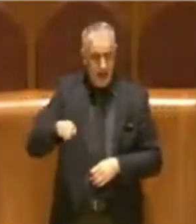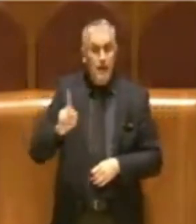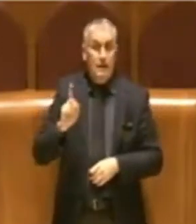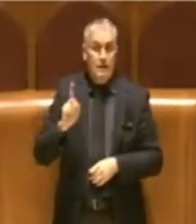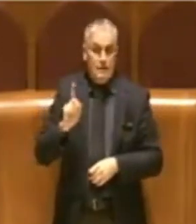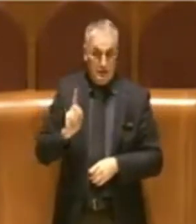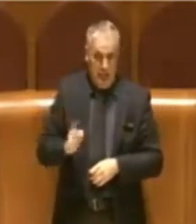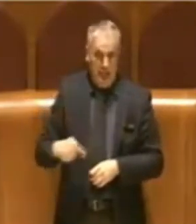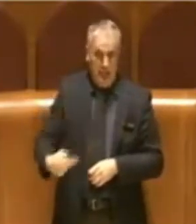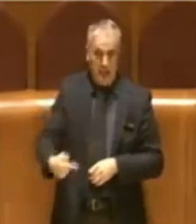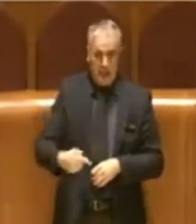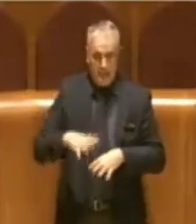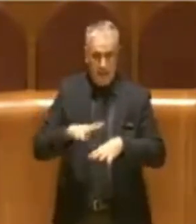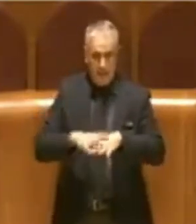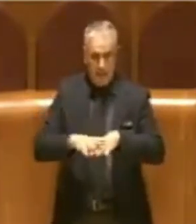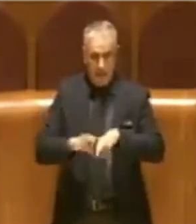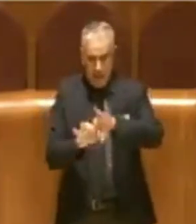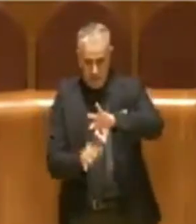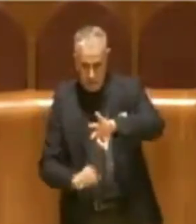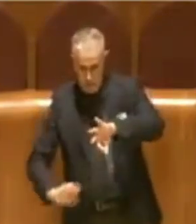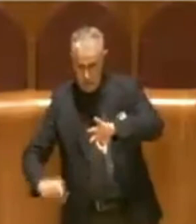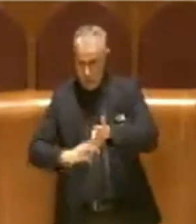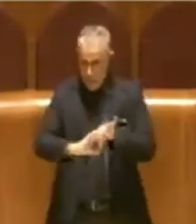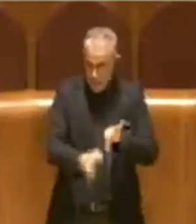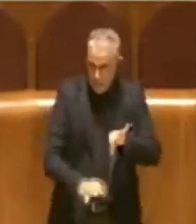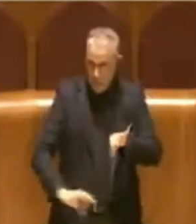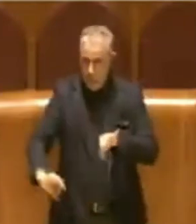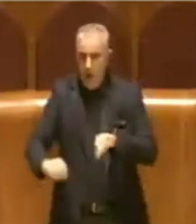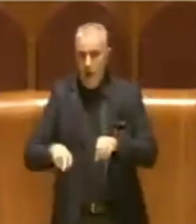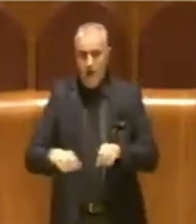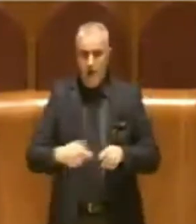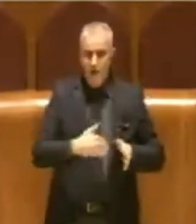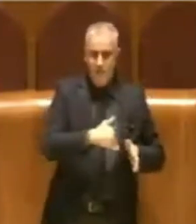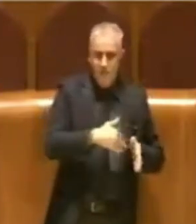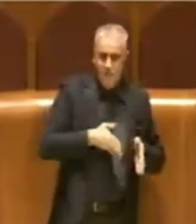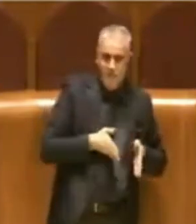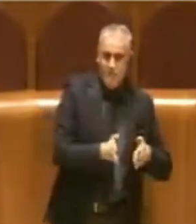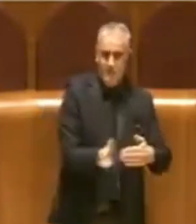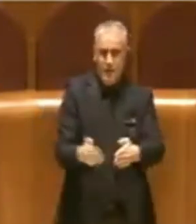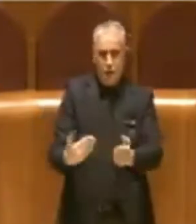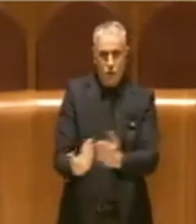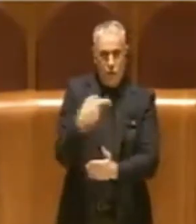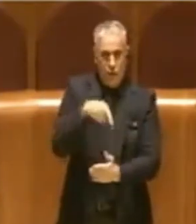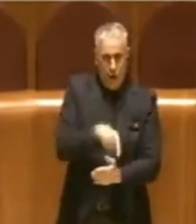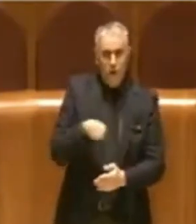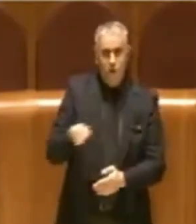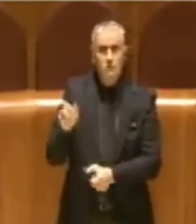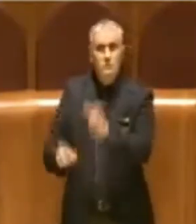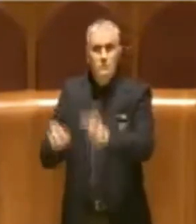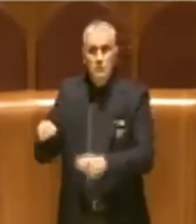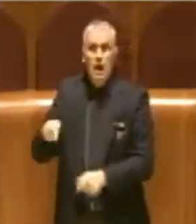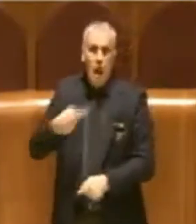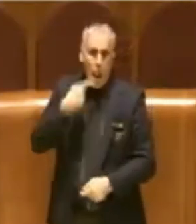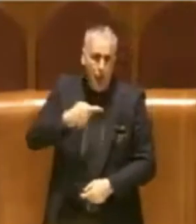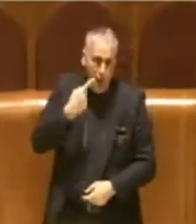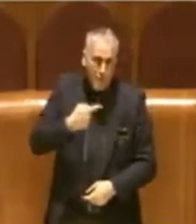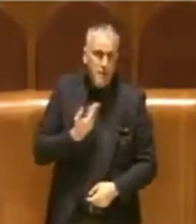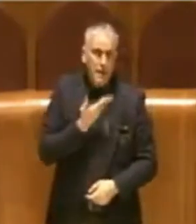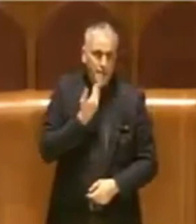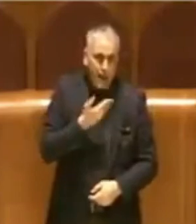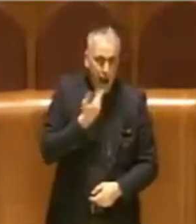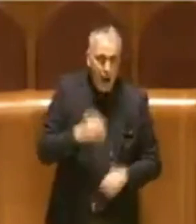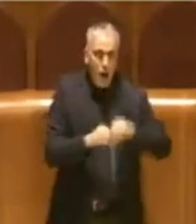servito da questo collegamento viario e per i quali i cittadini hanno sempre lamentato la mancanza di una rete